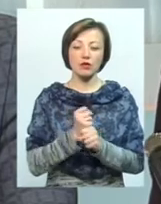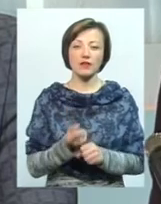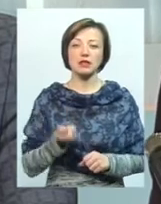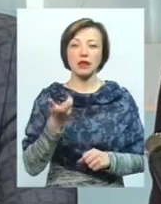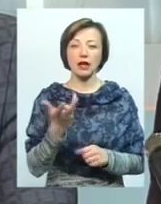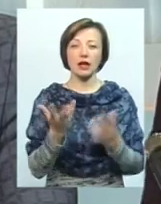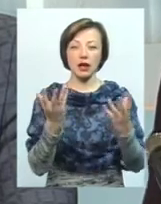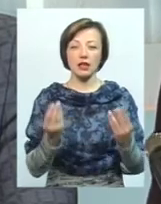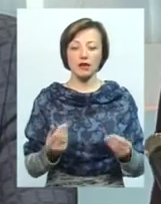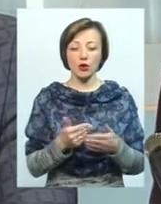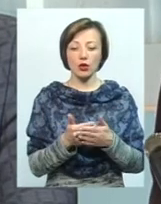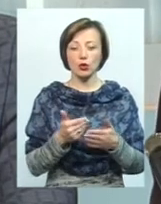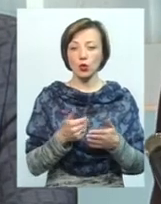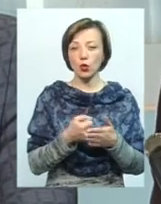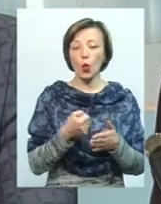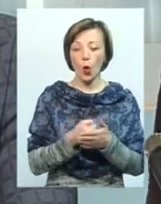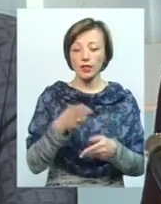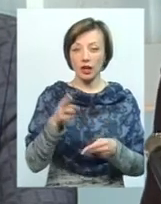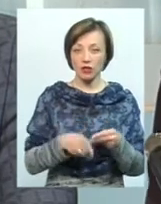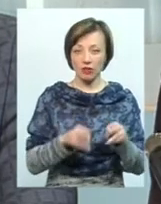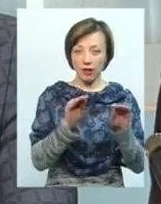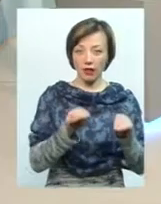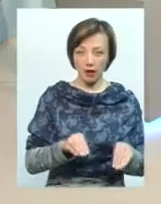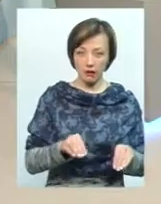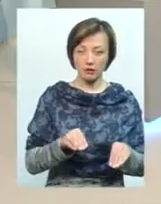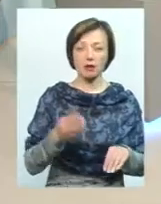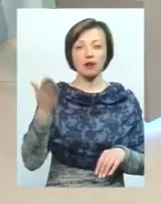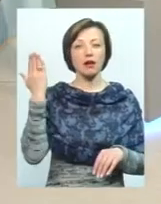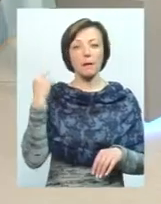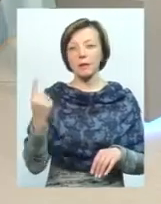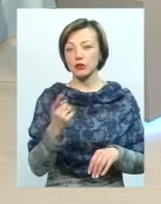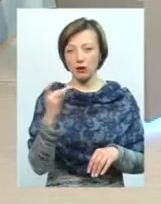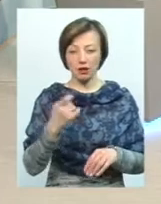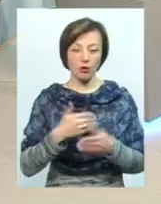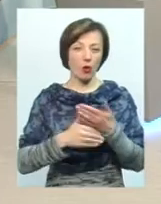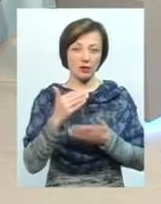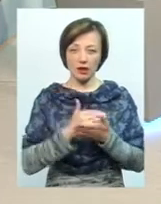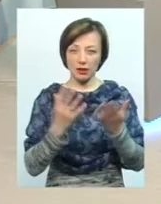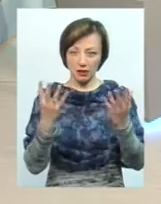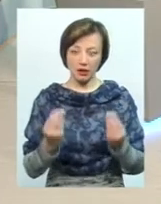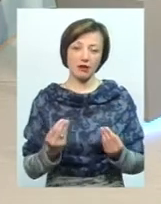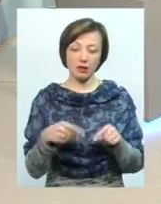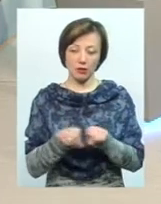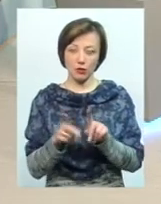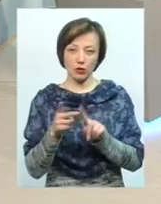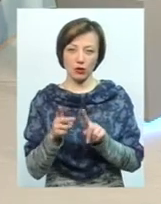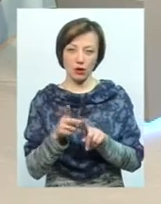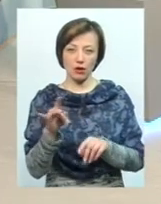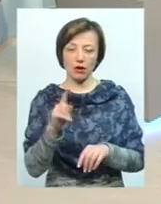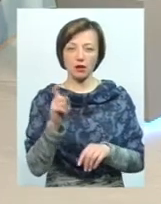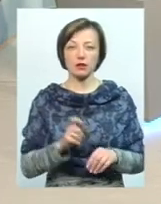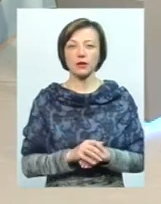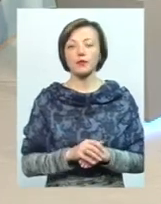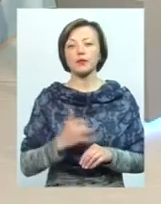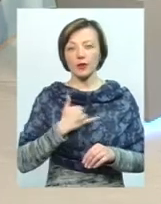декларування і в перший раз. Я ось, пам'ятаю, в останній день задекларував. І так само відбулося друге. У нас є